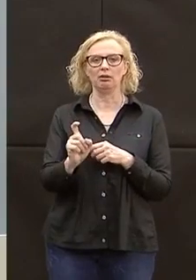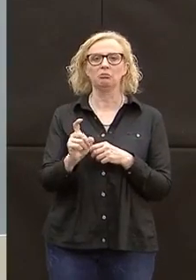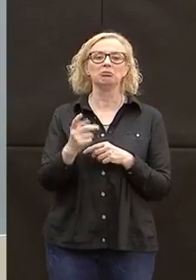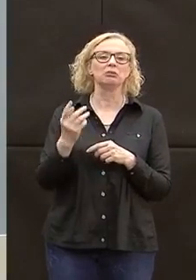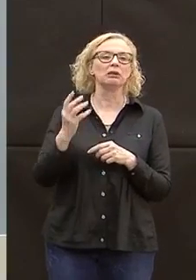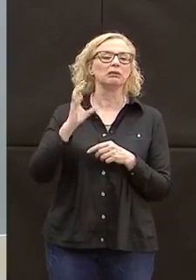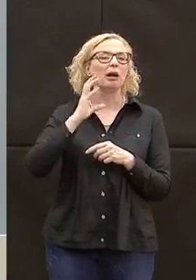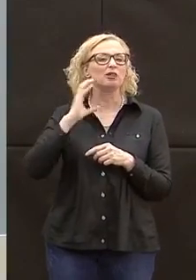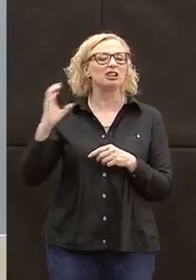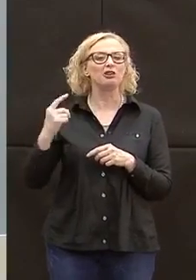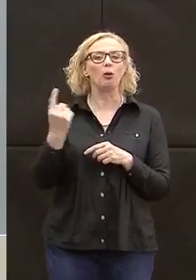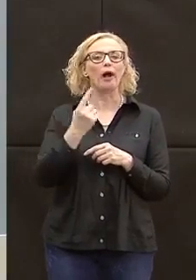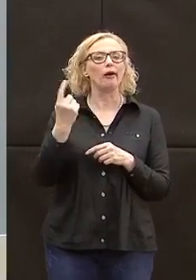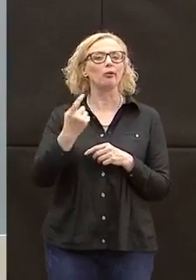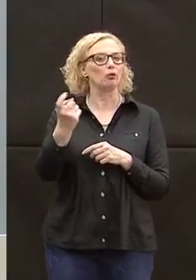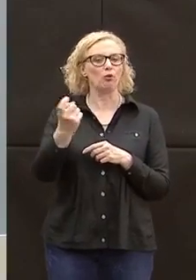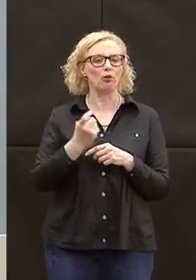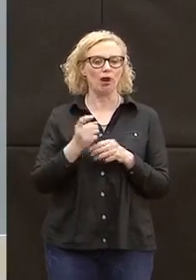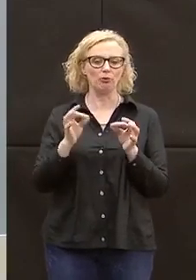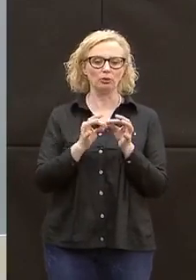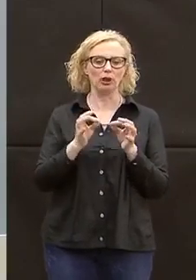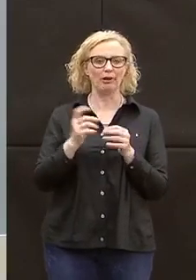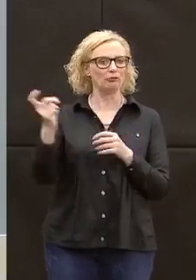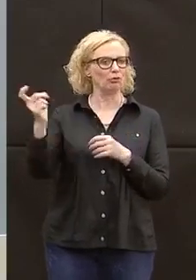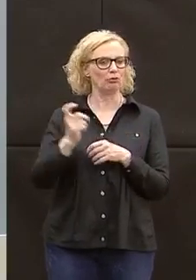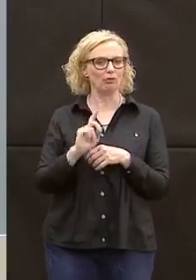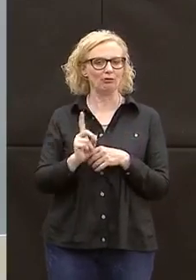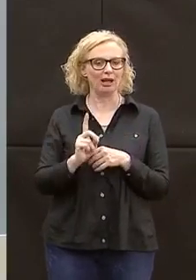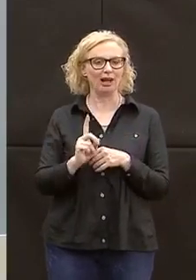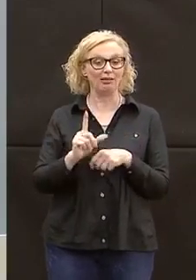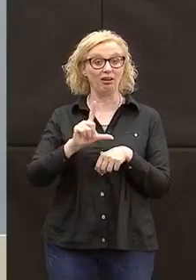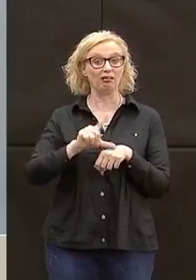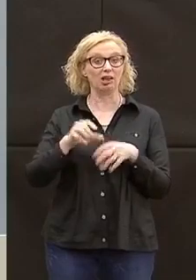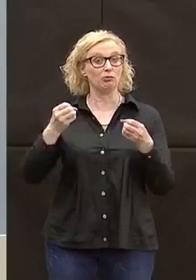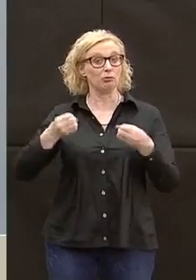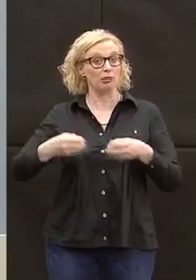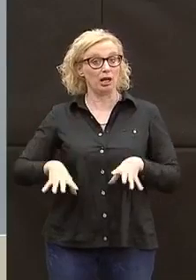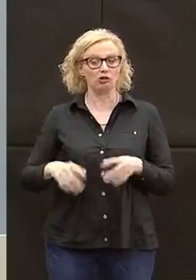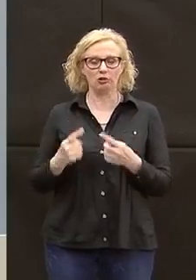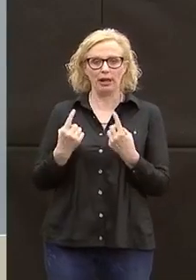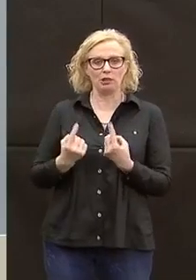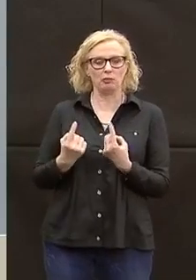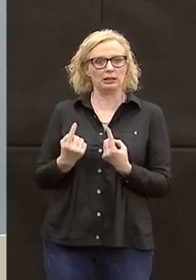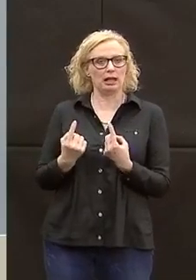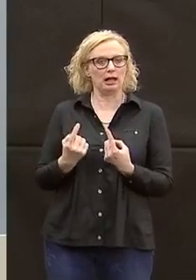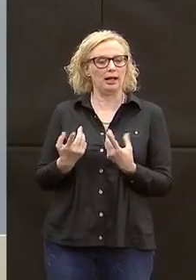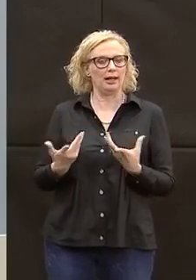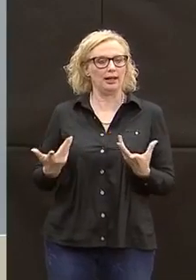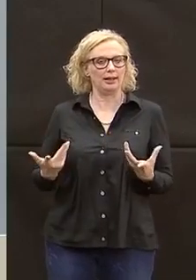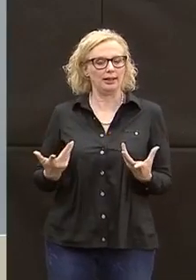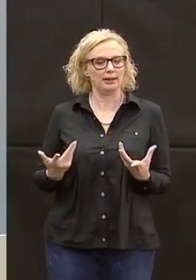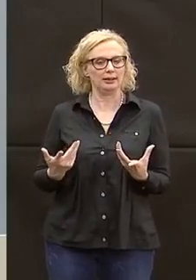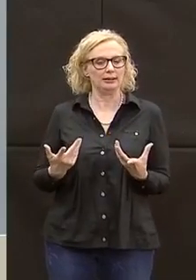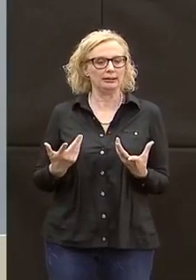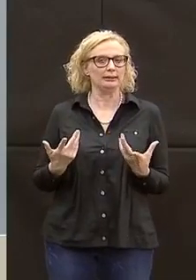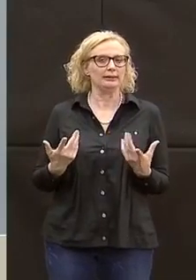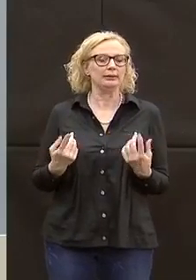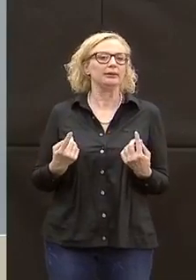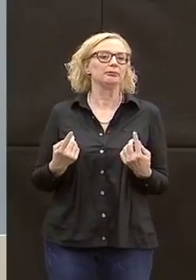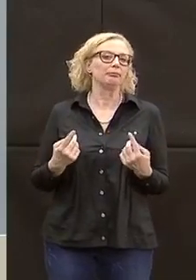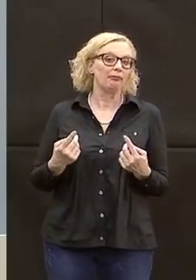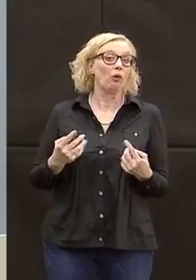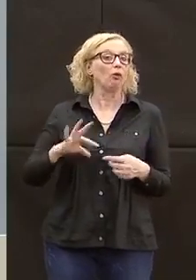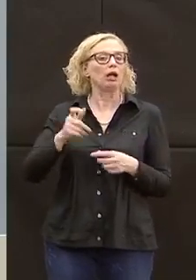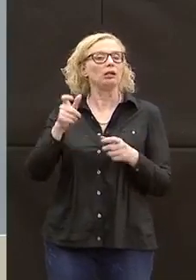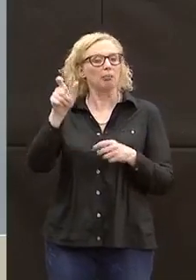persone non si presentano e quindi si perde purtroppo il tempo ad aspettare o comunque poteva arrivare